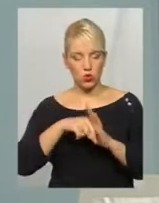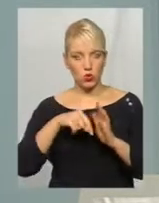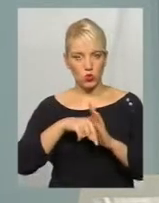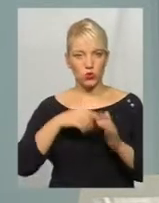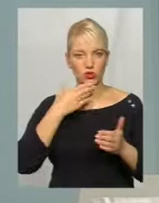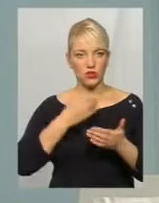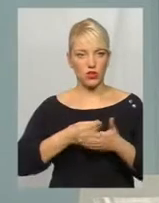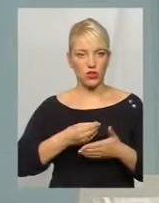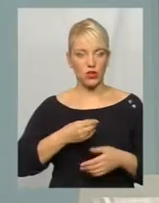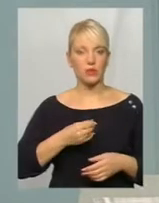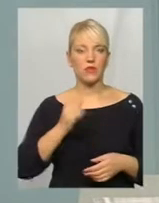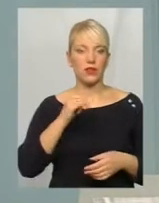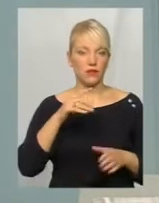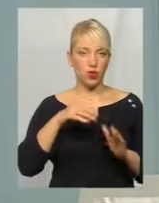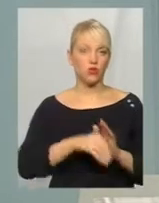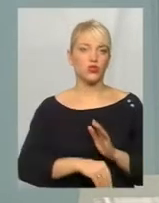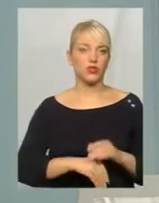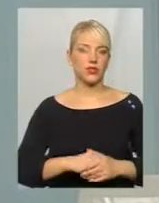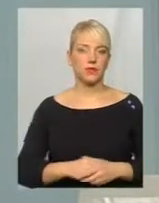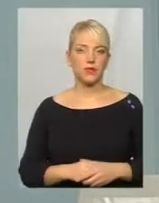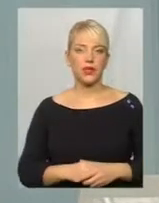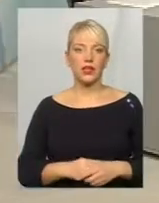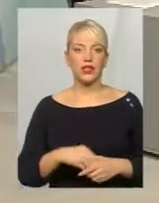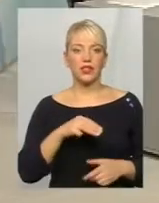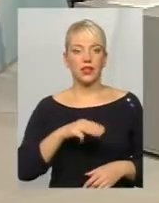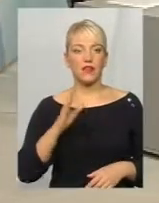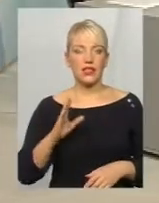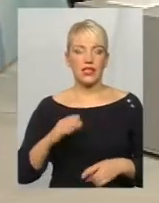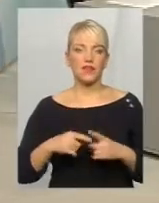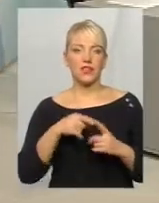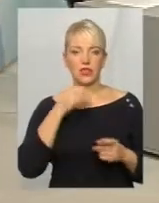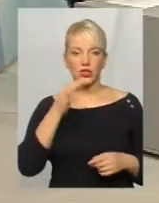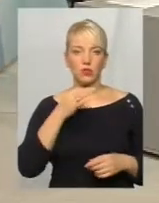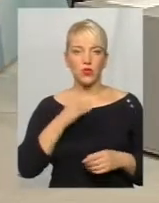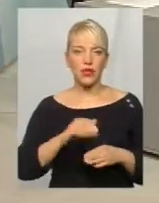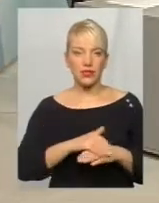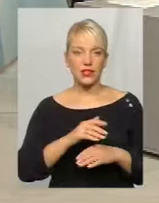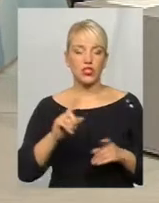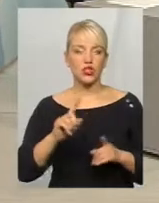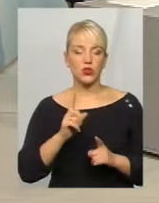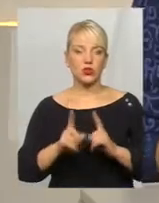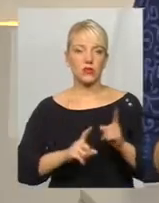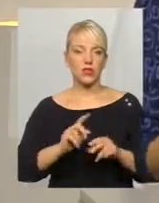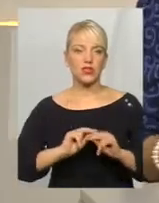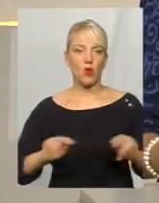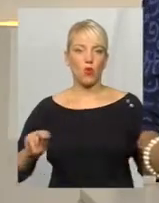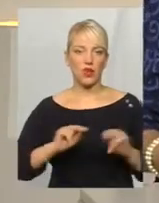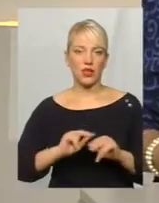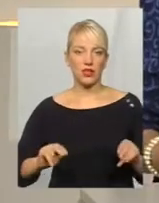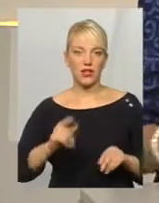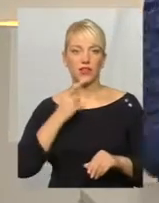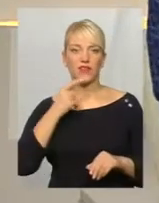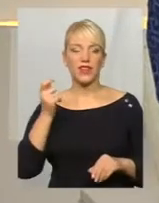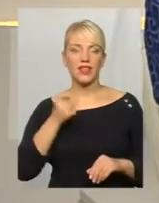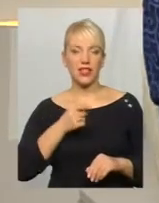своєї в тому числі. Тетяна Васильовна, скажіть, будь ласка, що зміниться у викладанні в недільних